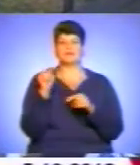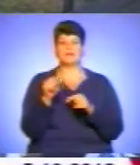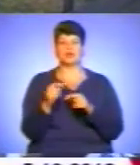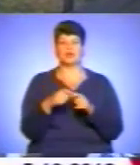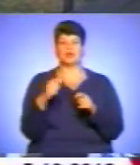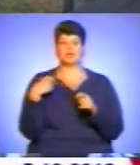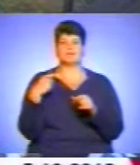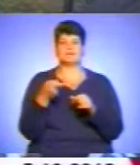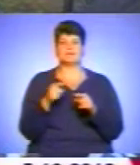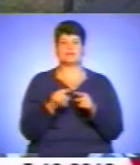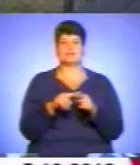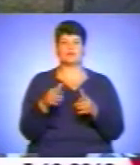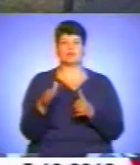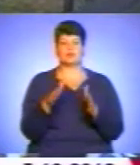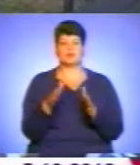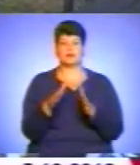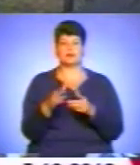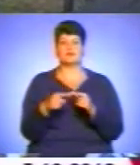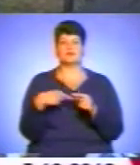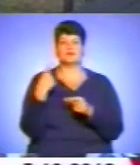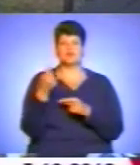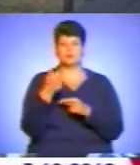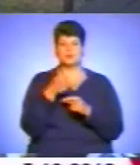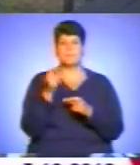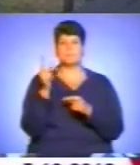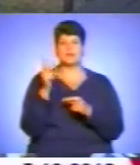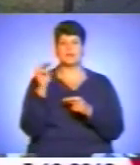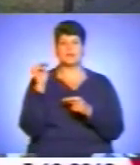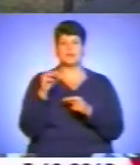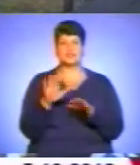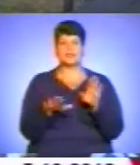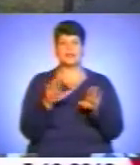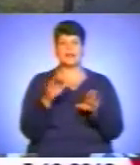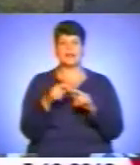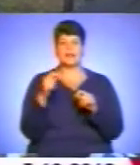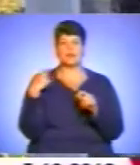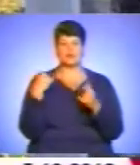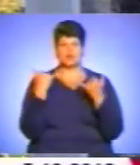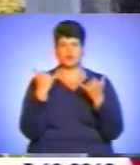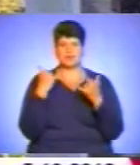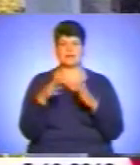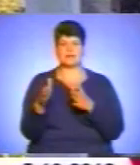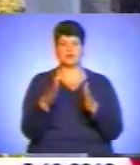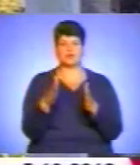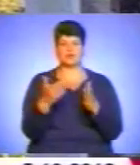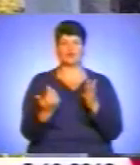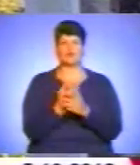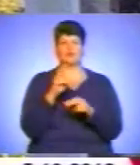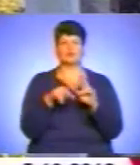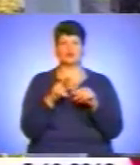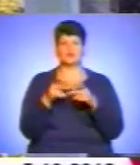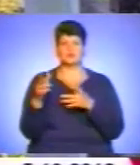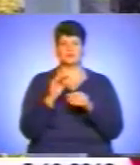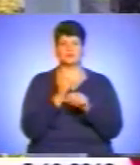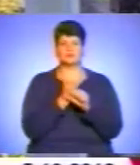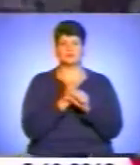в наступному році ми плануємо побудувати полтари тисячі кілометрів таких сучасних лісових доріг. Новозбудовані лісові дороги не лише